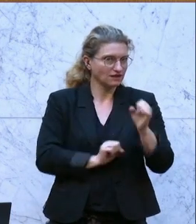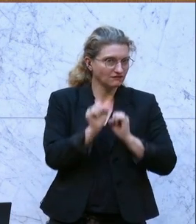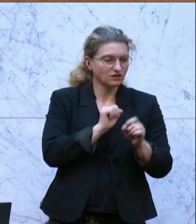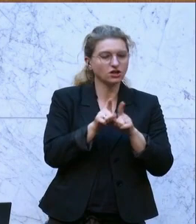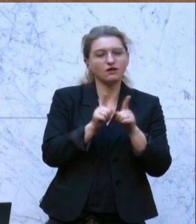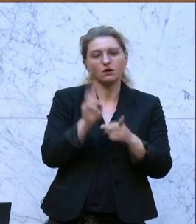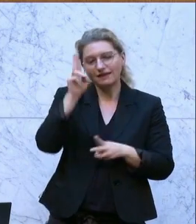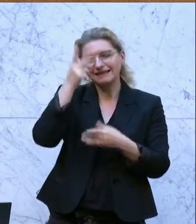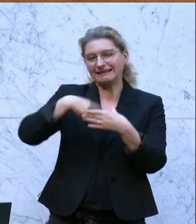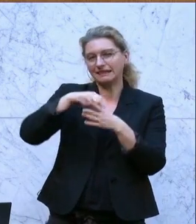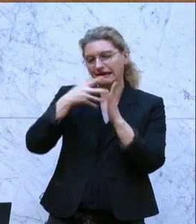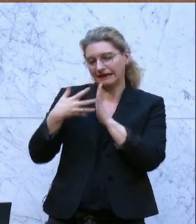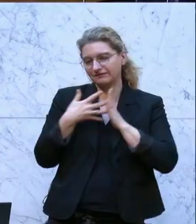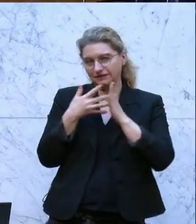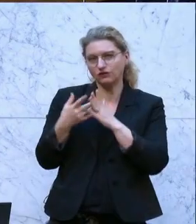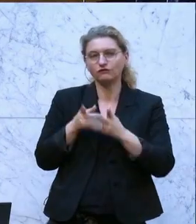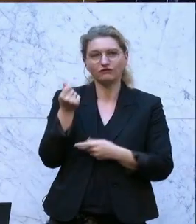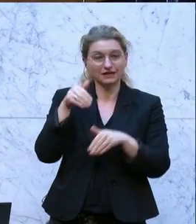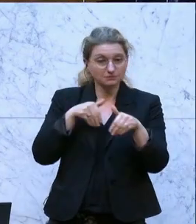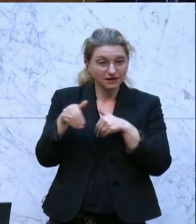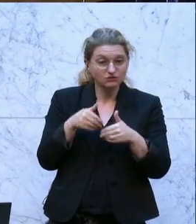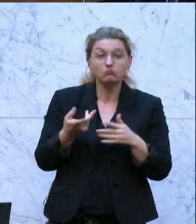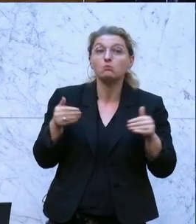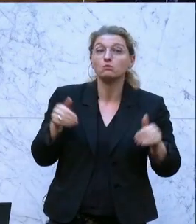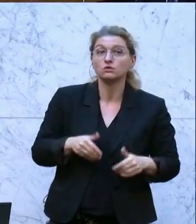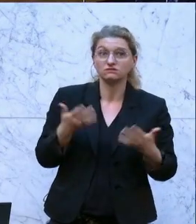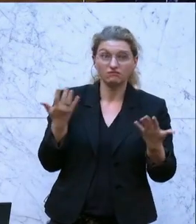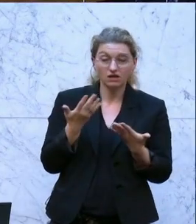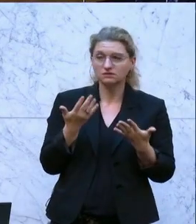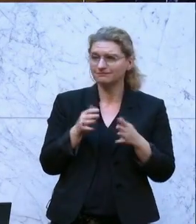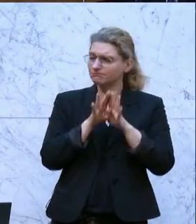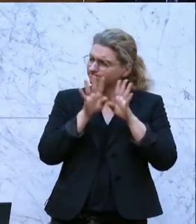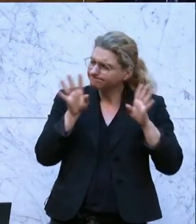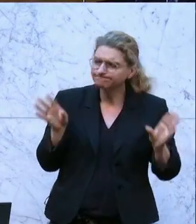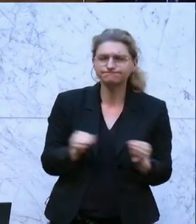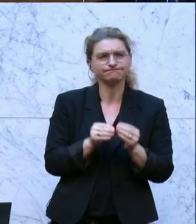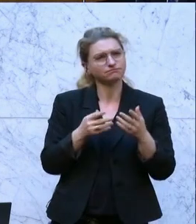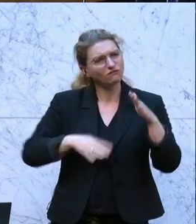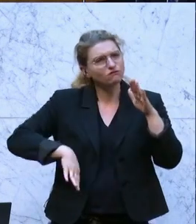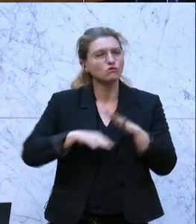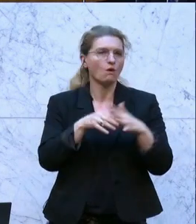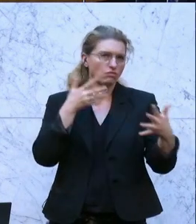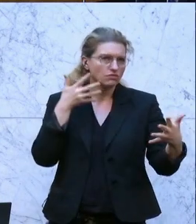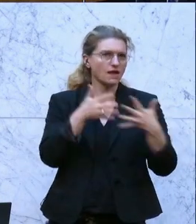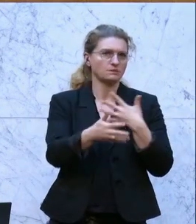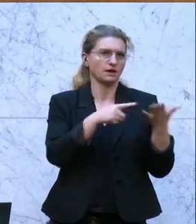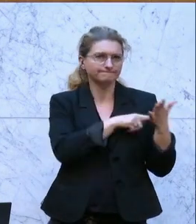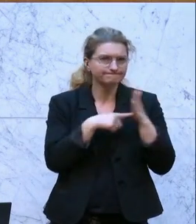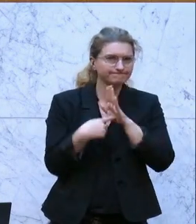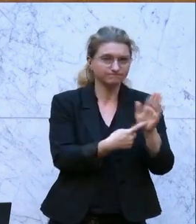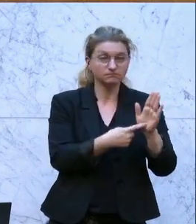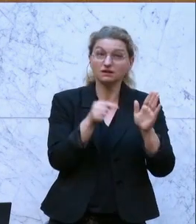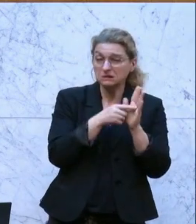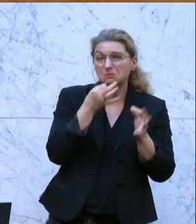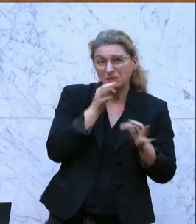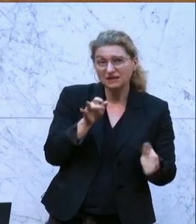Revision des Finanzministeriums hätten aber sein müssen, vollkommene Transparenz. Das beste Mittel gegen Korruption.